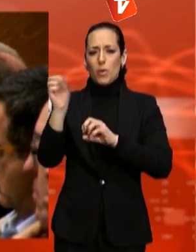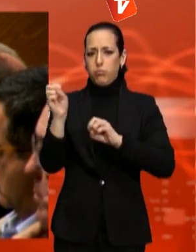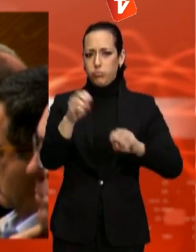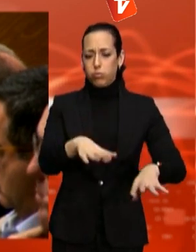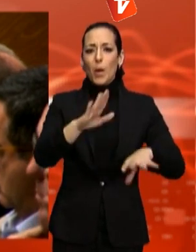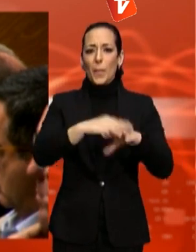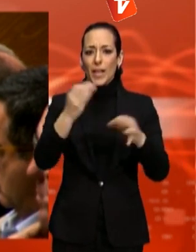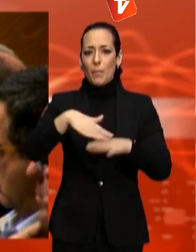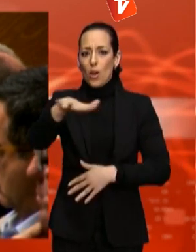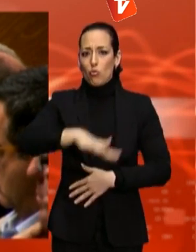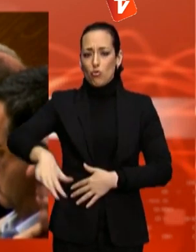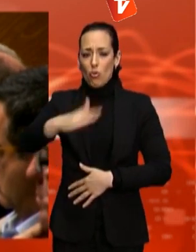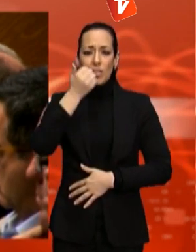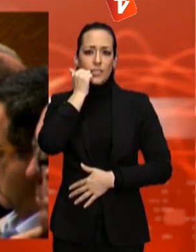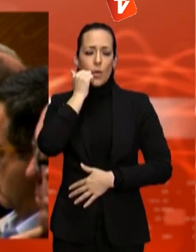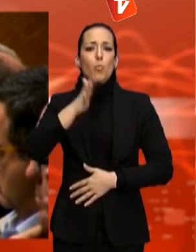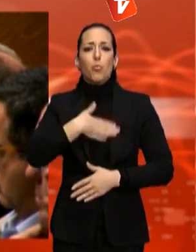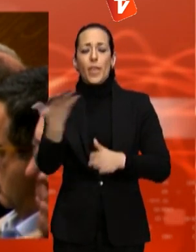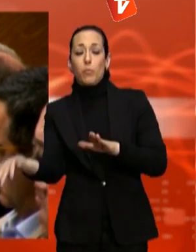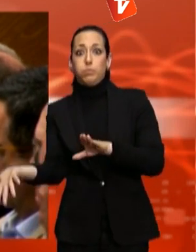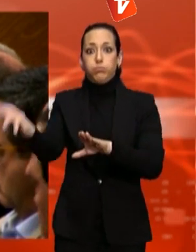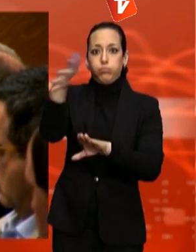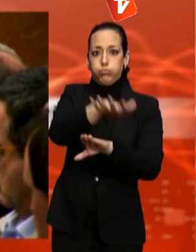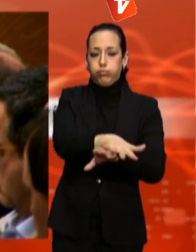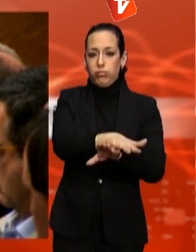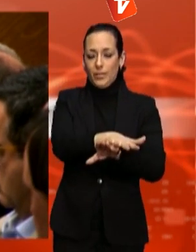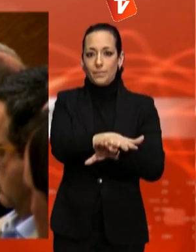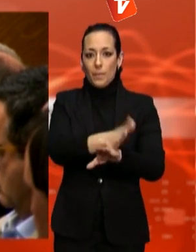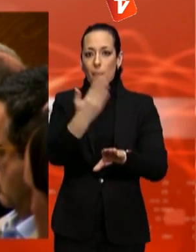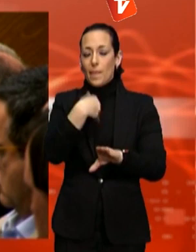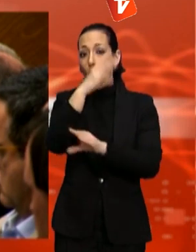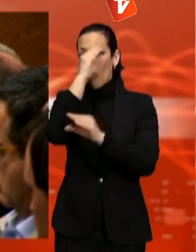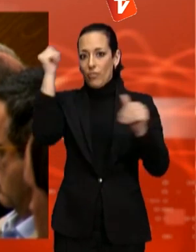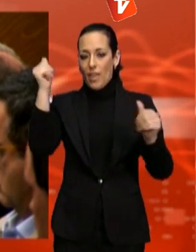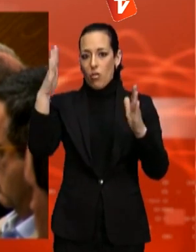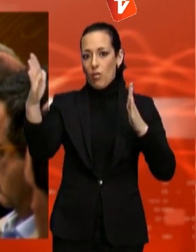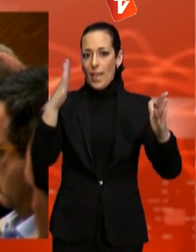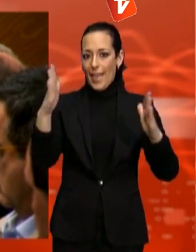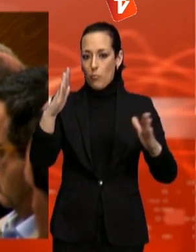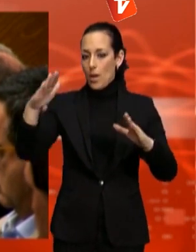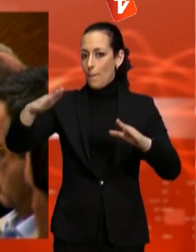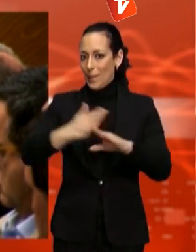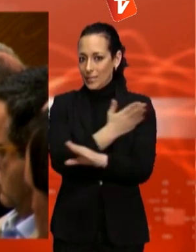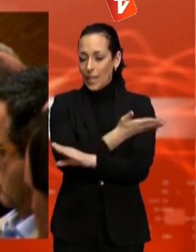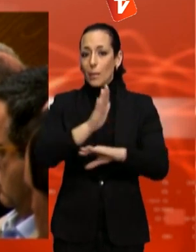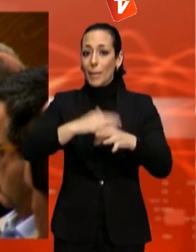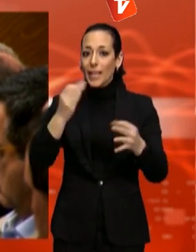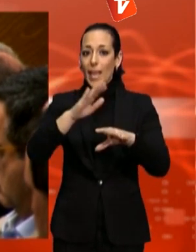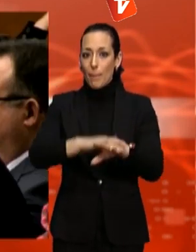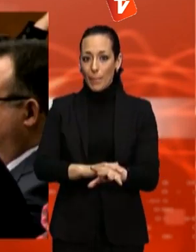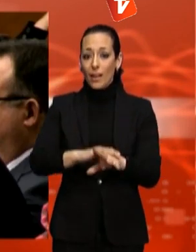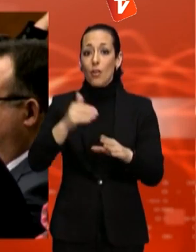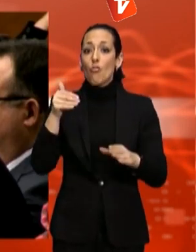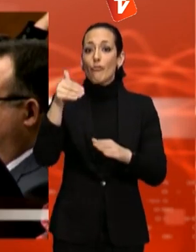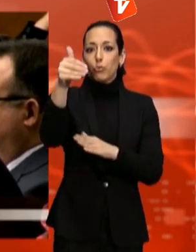pàgina d'aquest lamentable episodi, pugui passar pàgina d'una etapa determinada i puguem afrontar el futur d'una forma més fàcil.